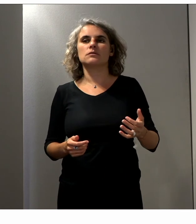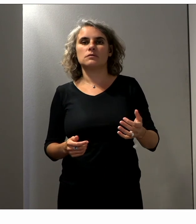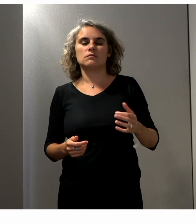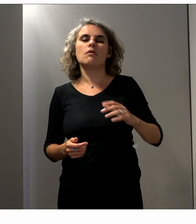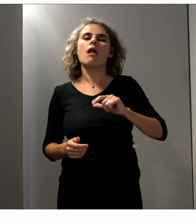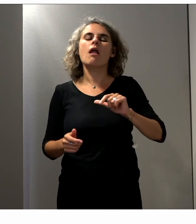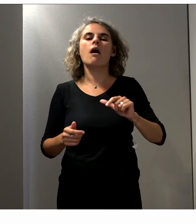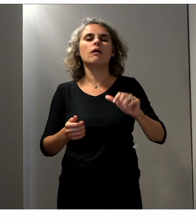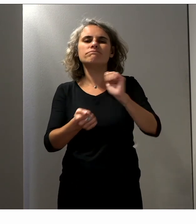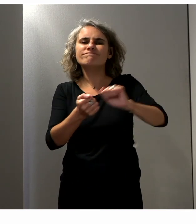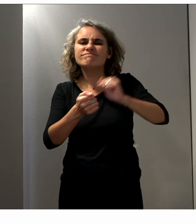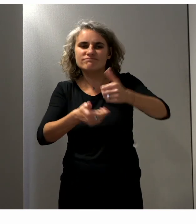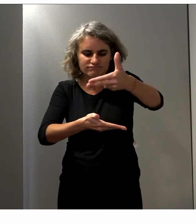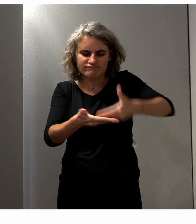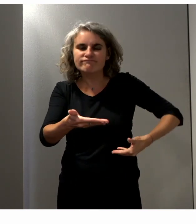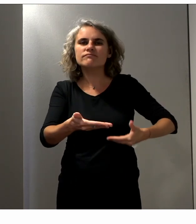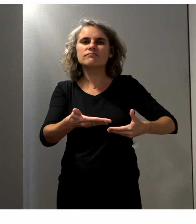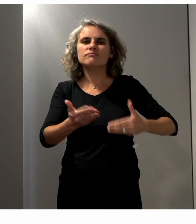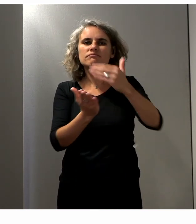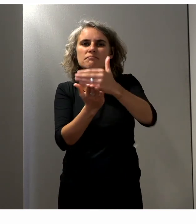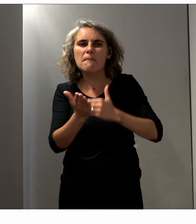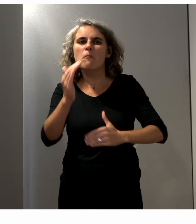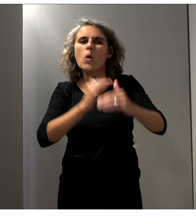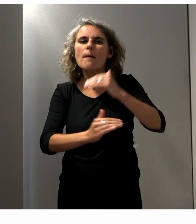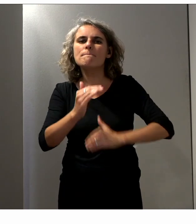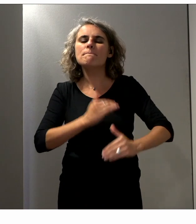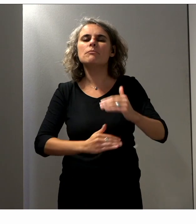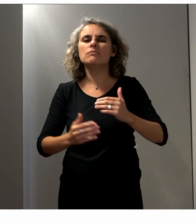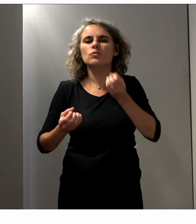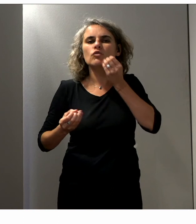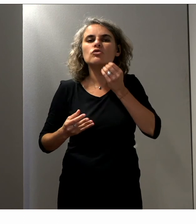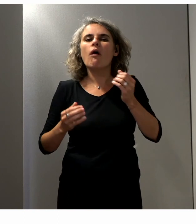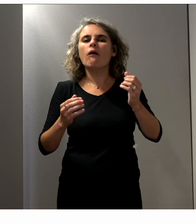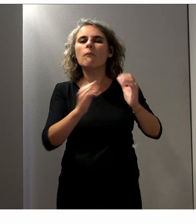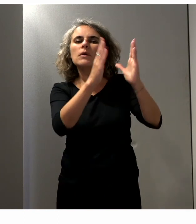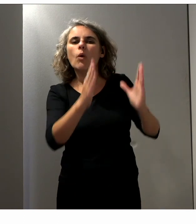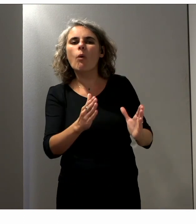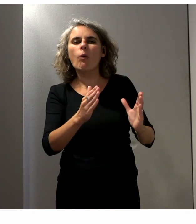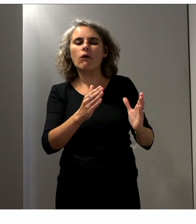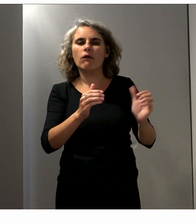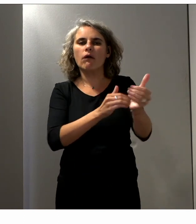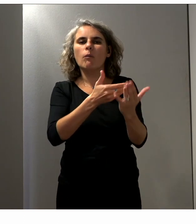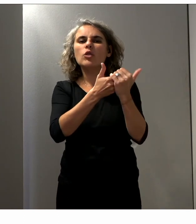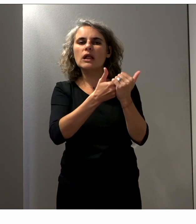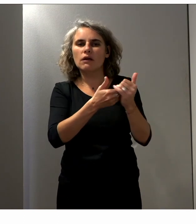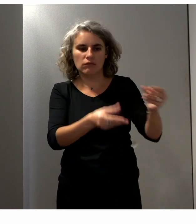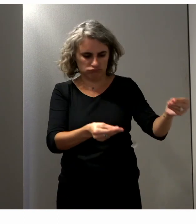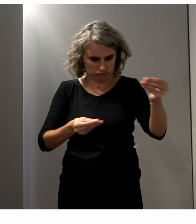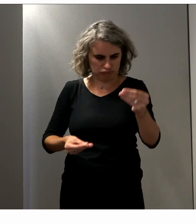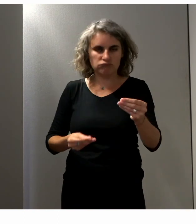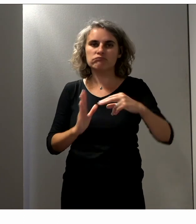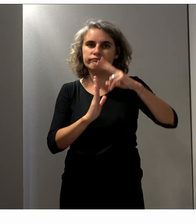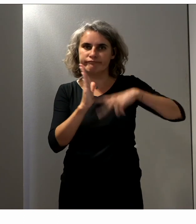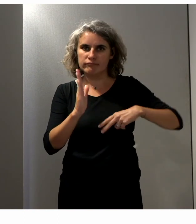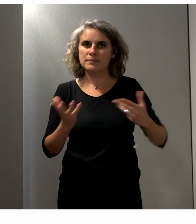profession Lefoy, qui est donc souvent arrive dans les boîtes aux lettres des citoyens. Et